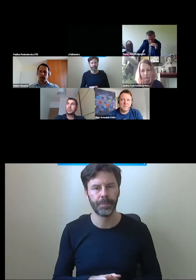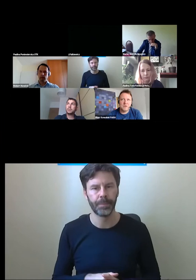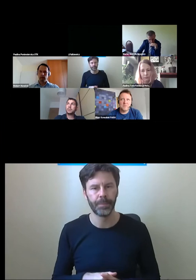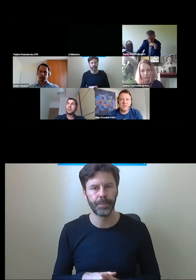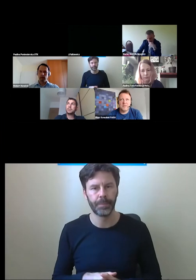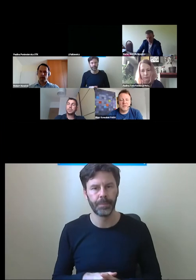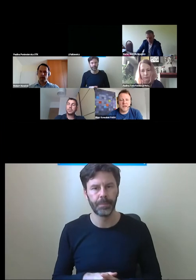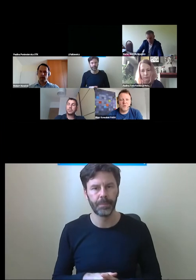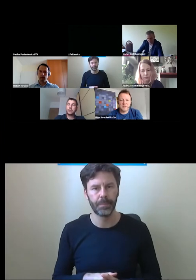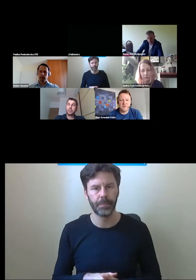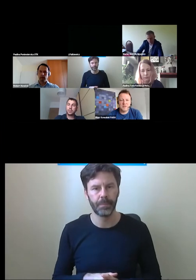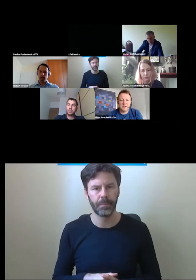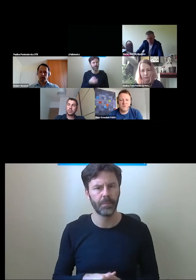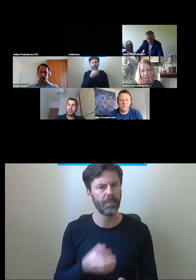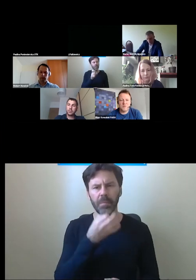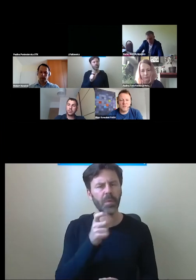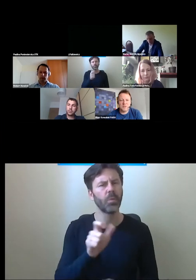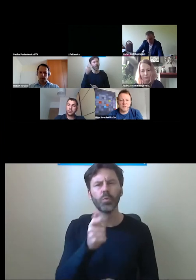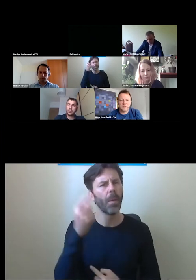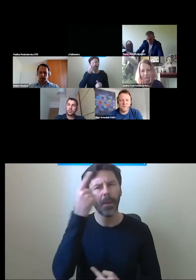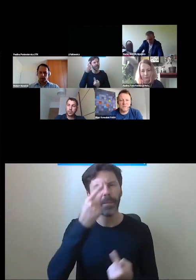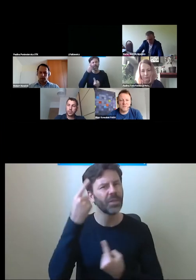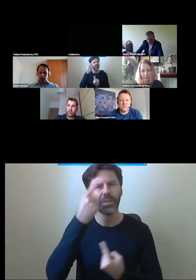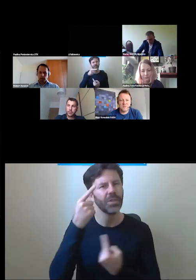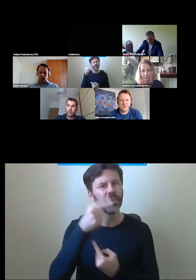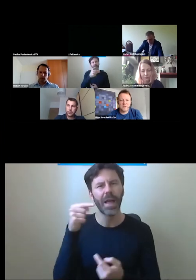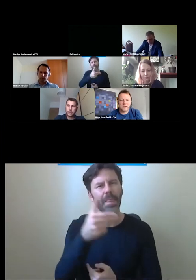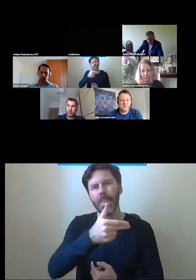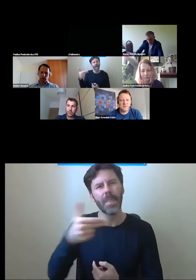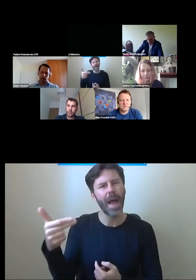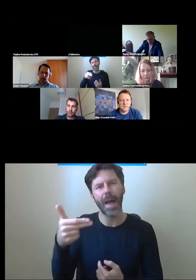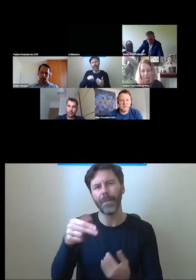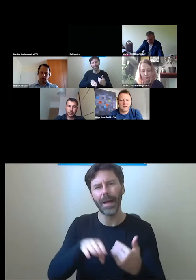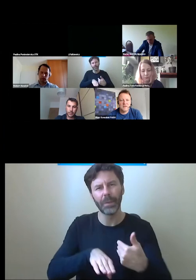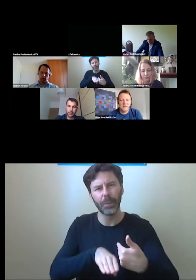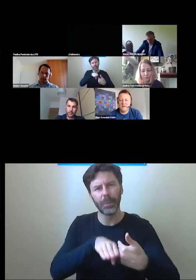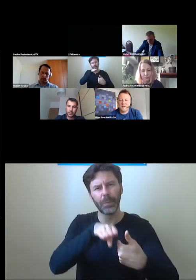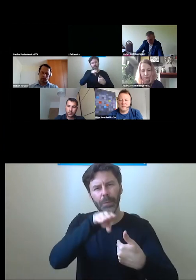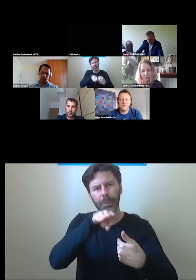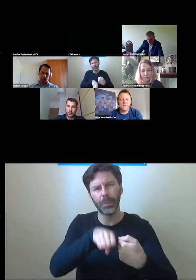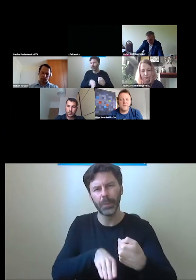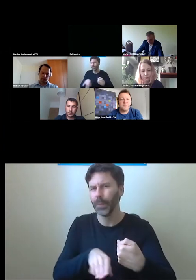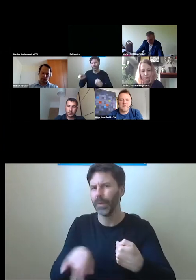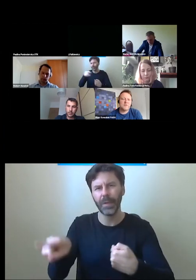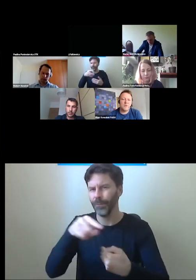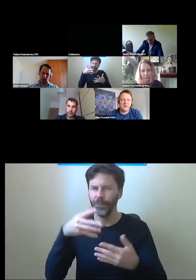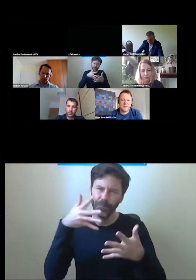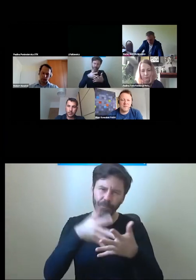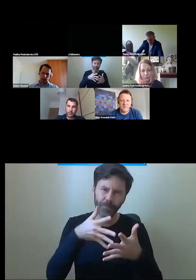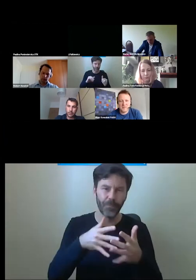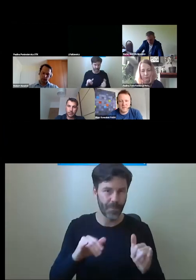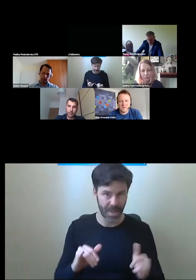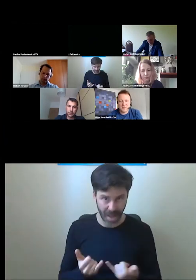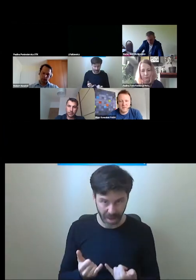Co o nich myślicie? Znaczy jak w ogóle się, jak w ogóle czujecie się z takimi rozwiązaniami? Jak je oceniacie? Co mówią Wam